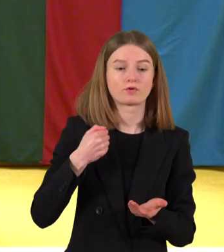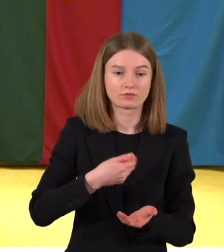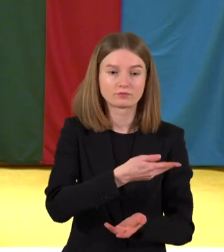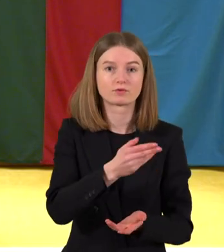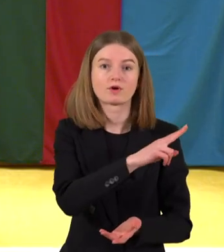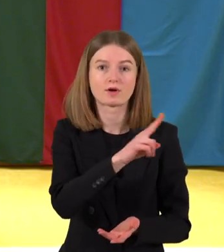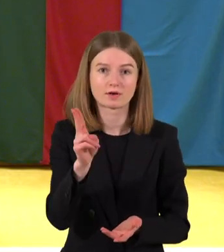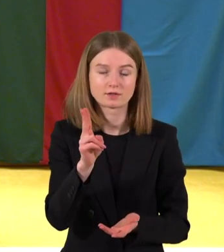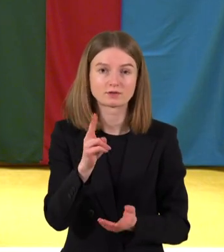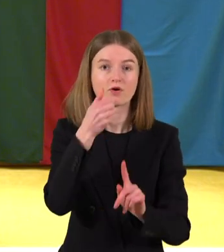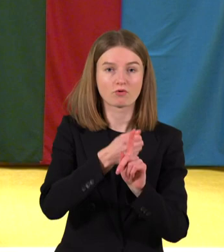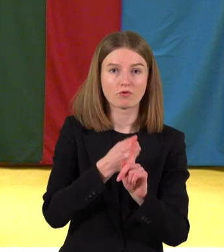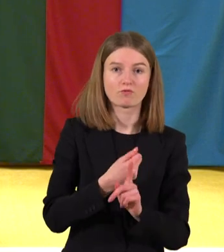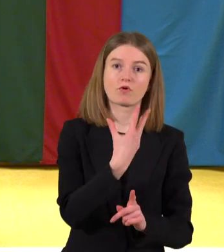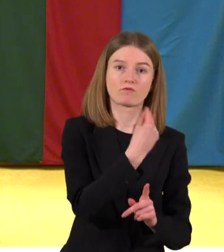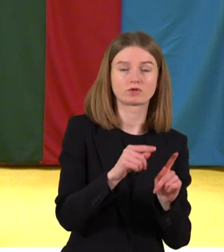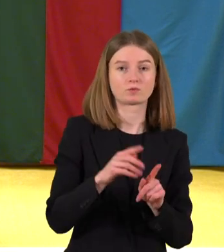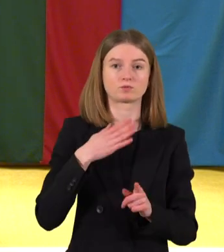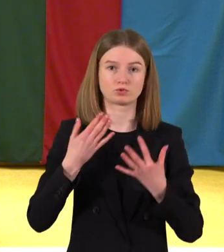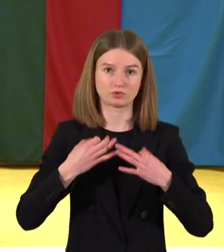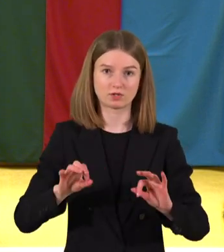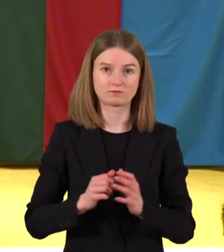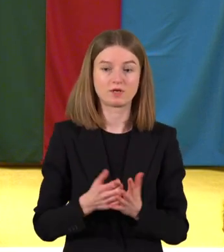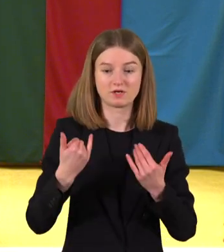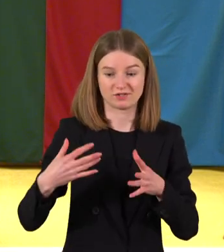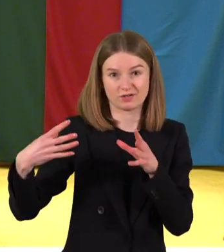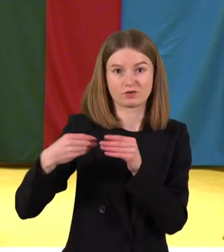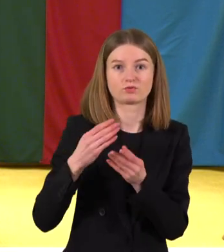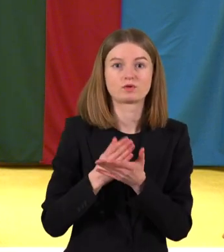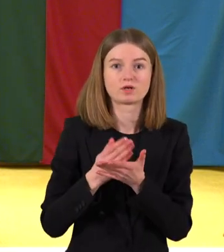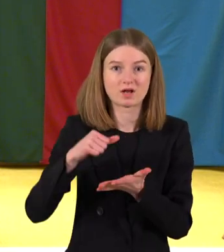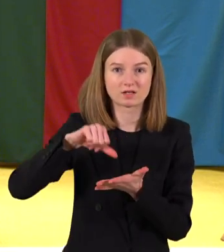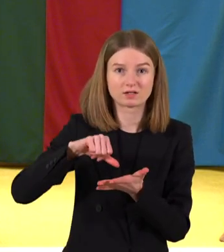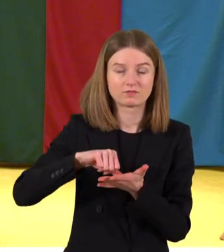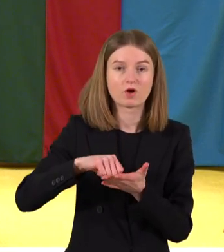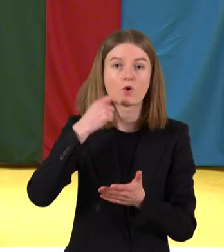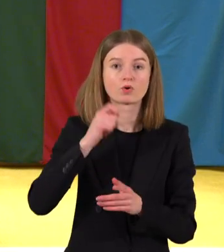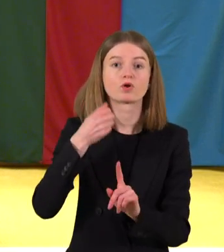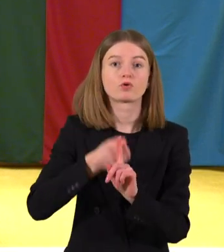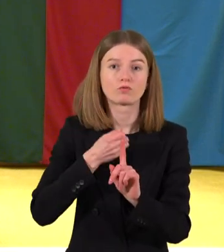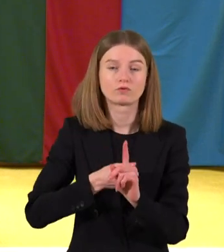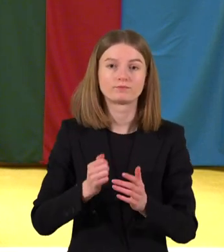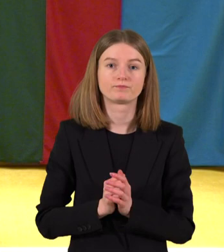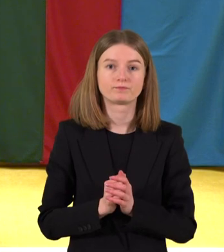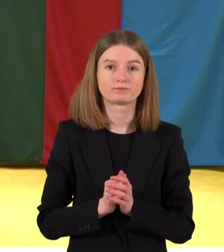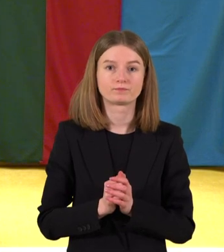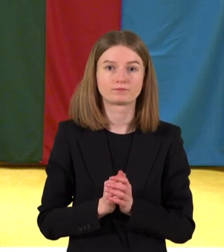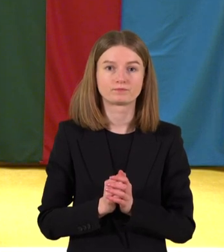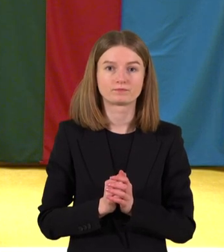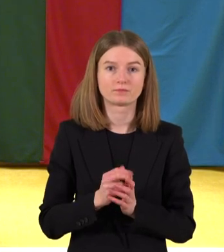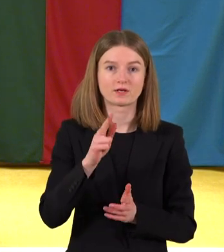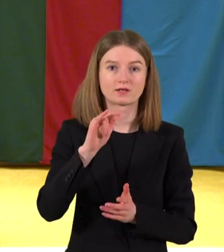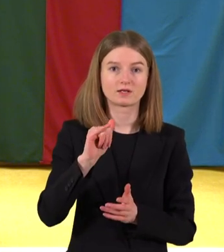už savo ir mūsų laisvę. Šiandien su mumis yra Ukrainos kovotojai Nazari